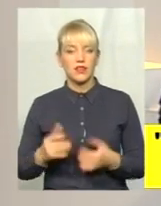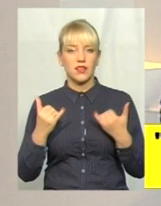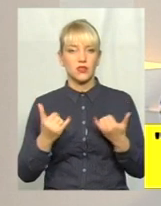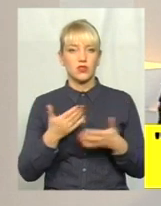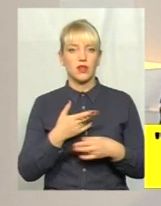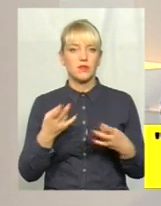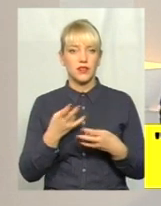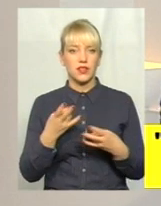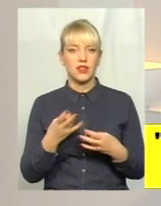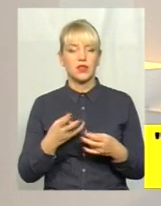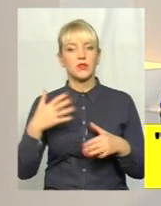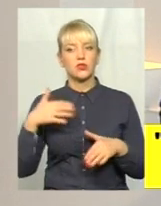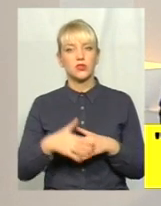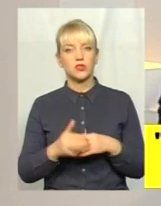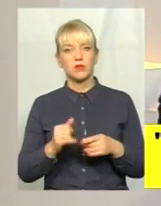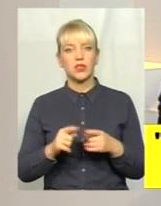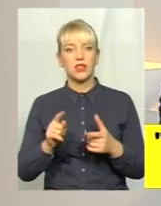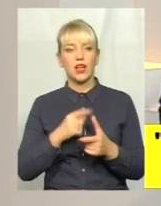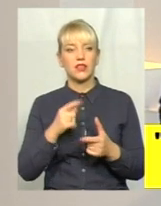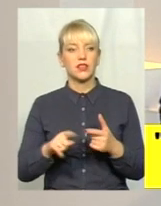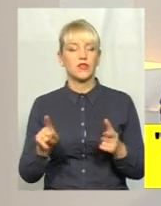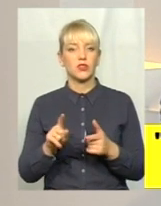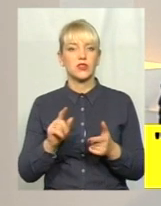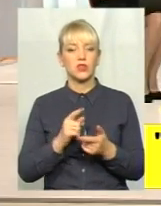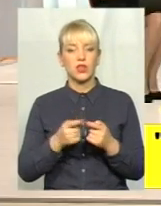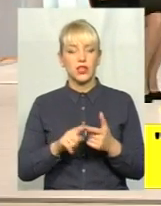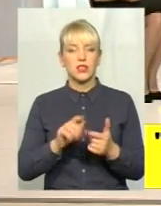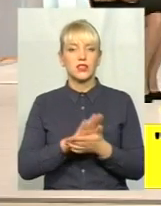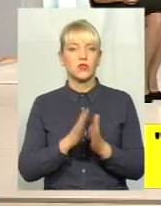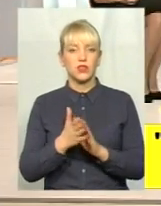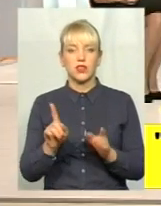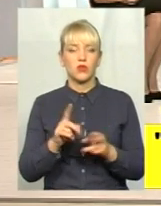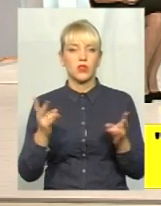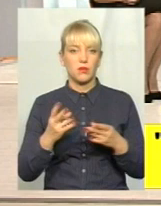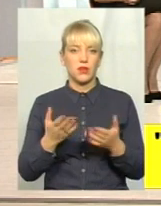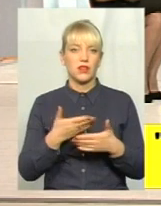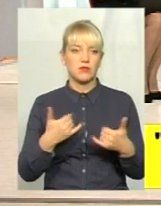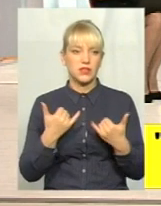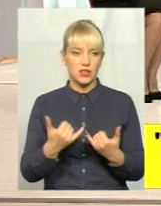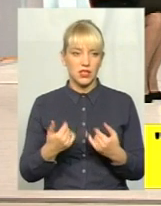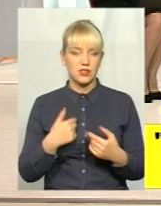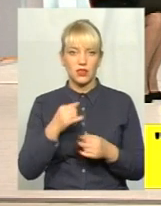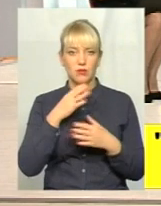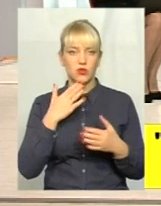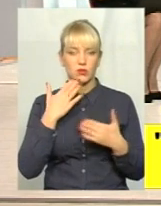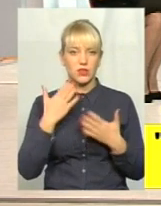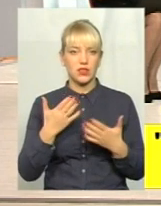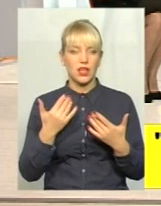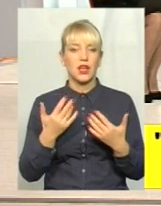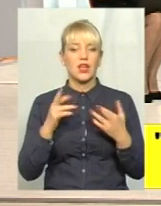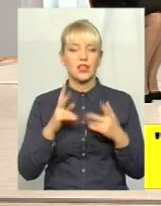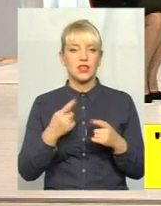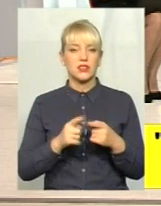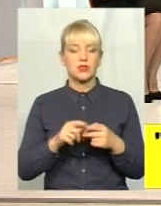зрозуміти і знайти альтернативи з тої ситуації, яку маємо зараз. Але я не можу, пане Васильне, спитати вас, все ж таки, якось з цими